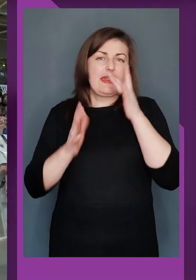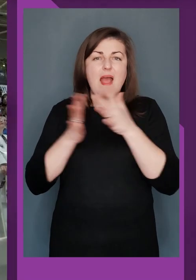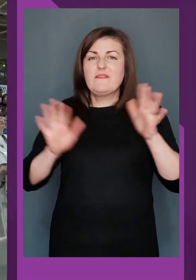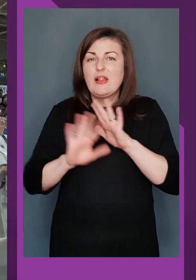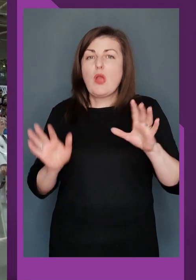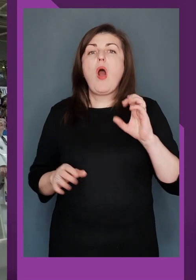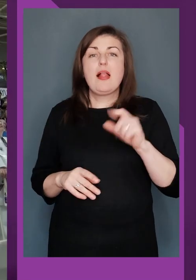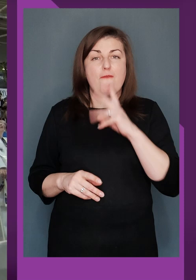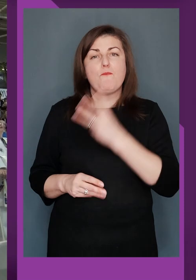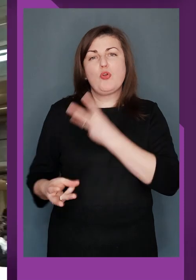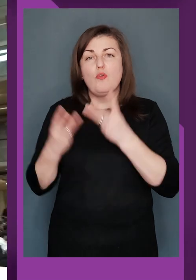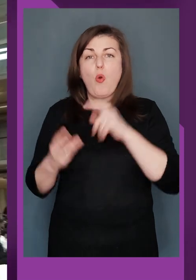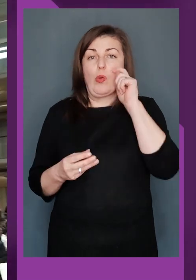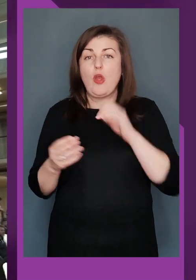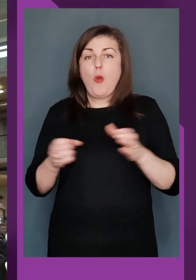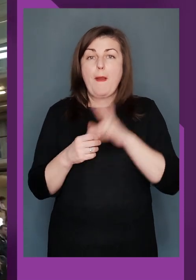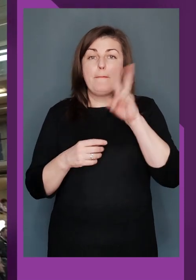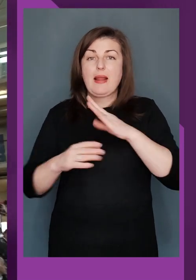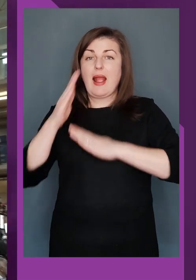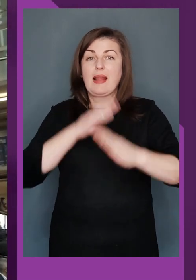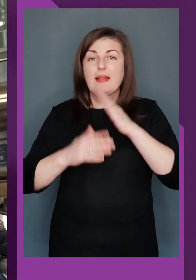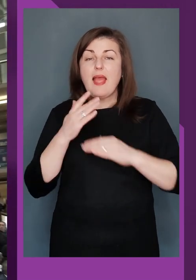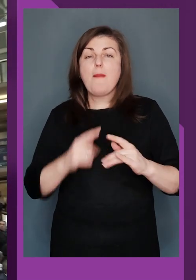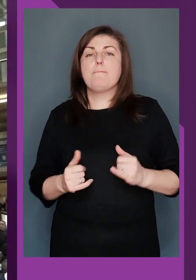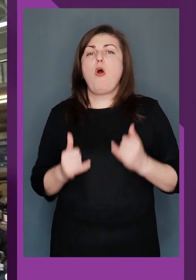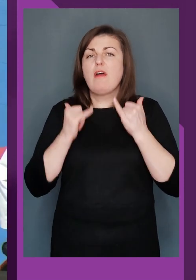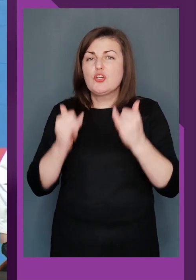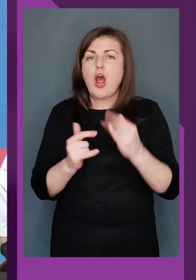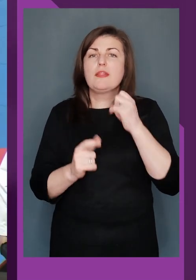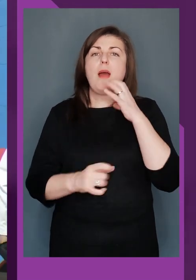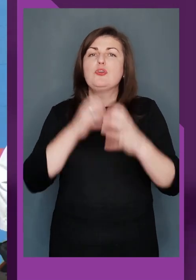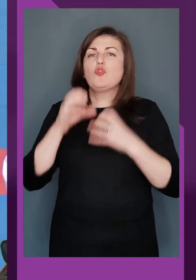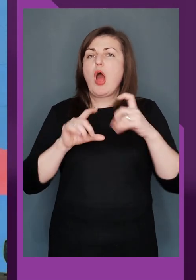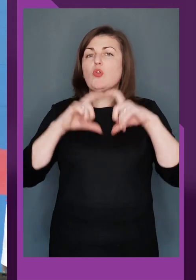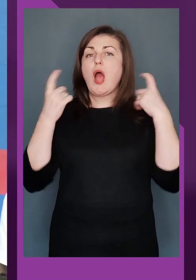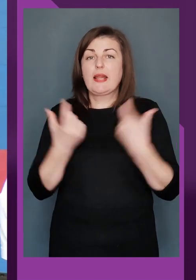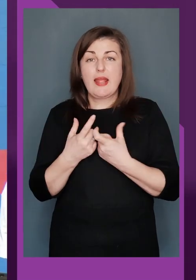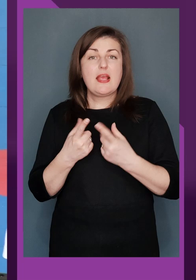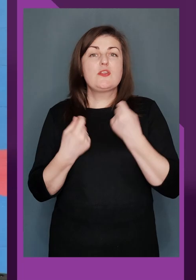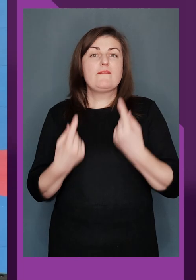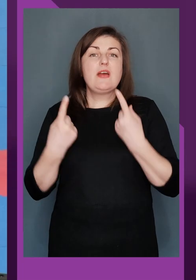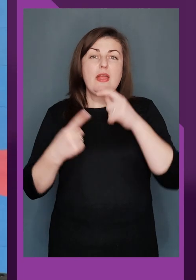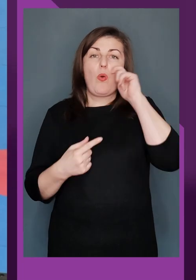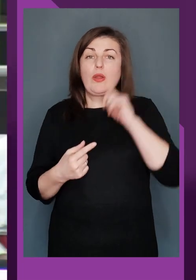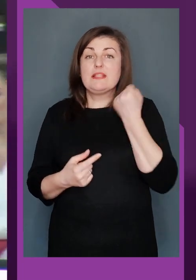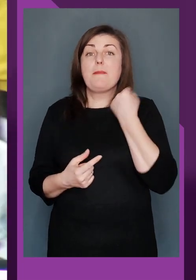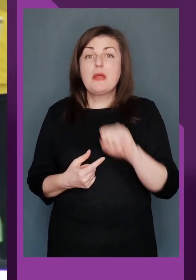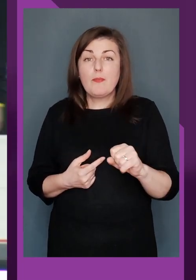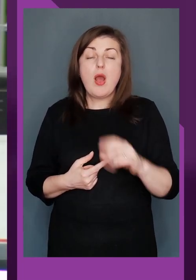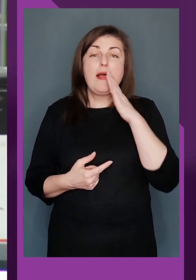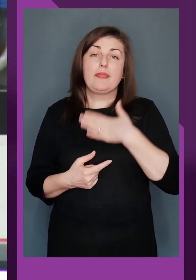Невелику, але вмотивовану українську команду паракаратистів поважають на міжнародній арені. Для великої